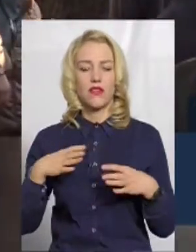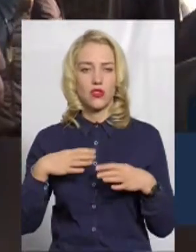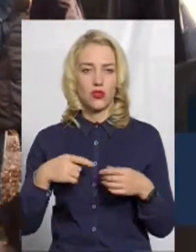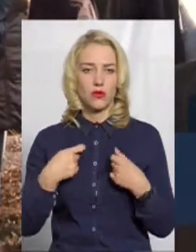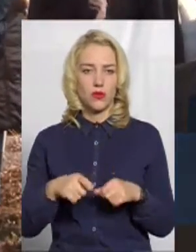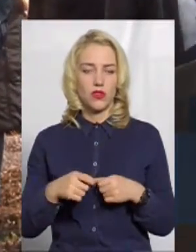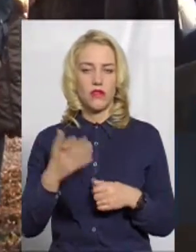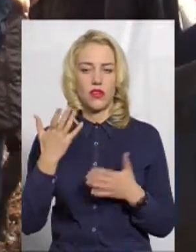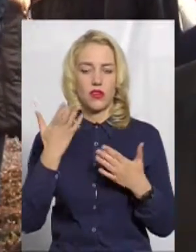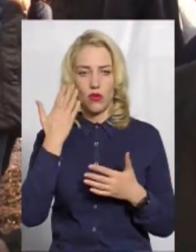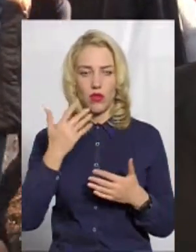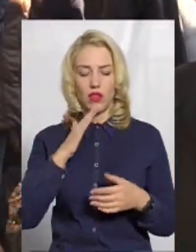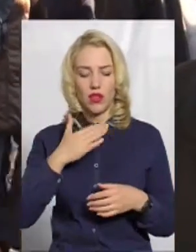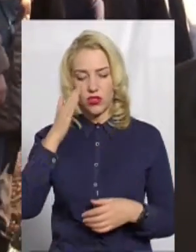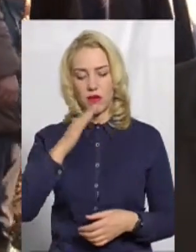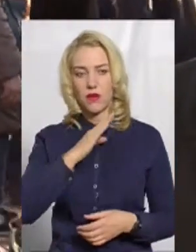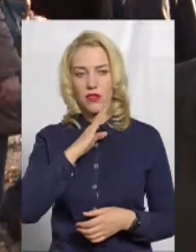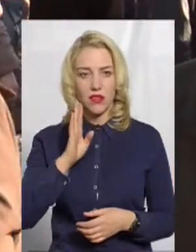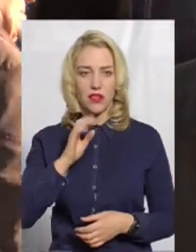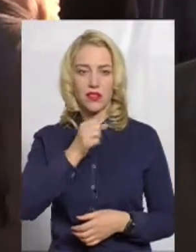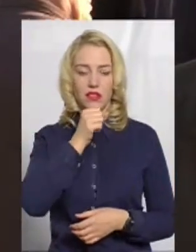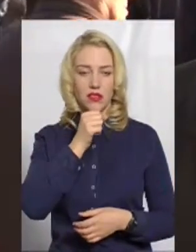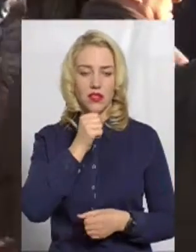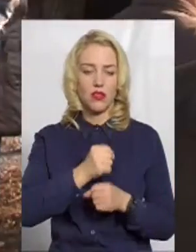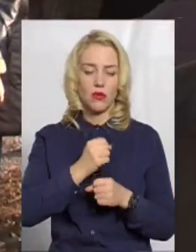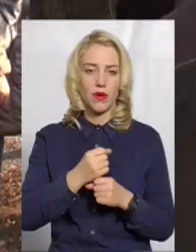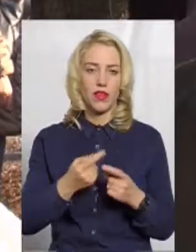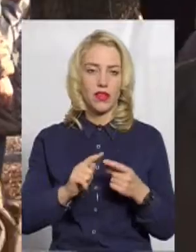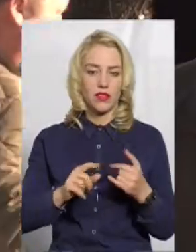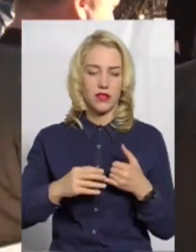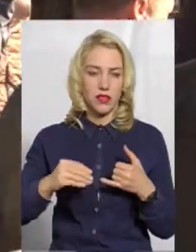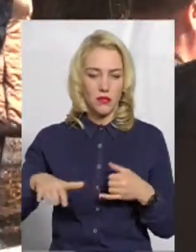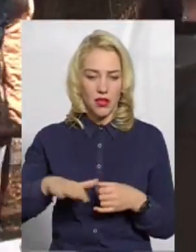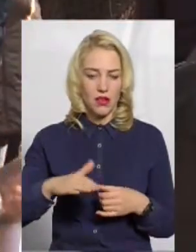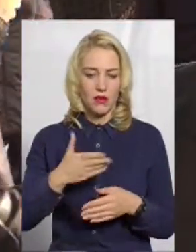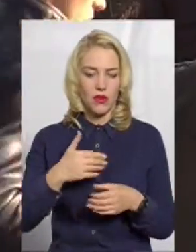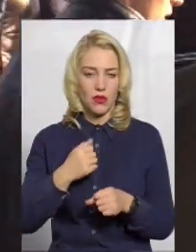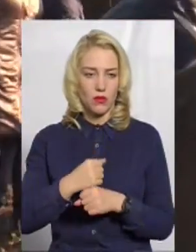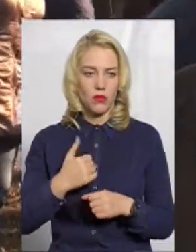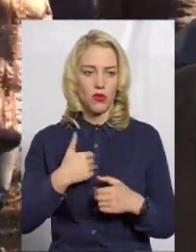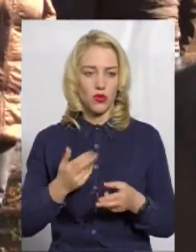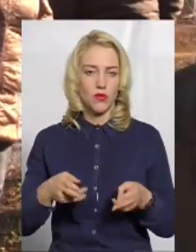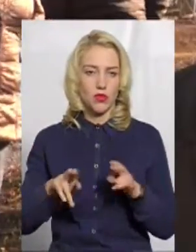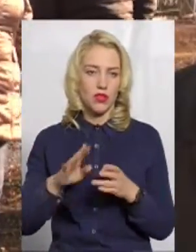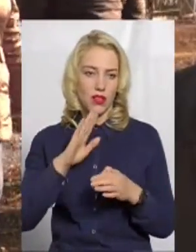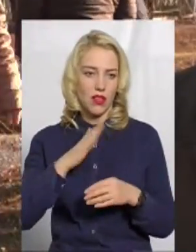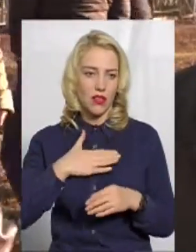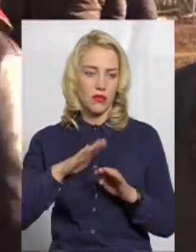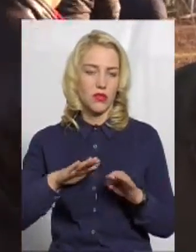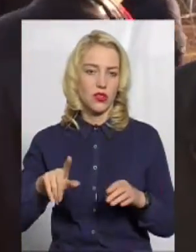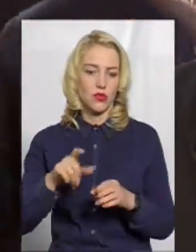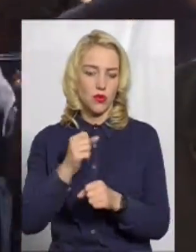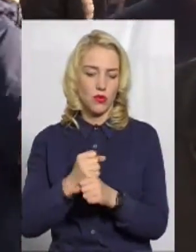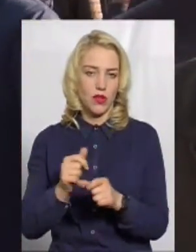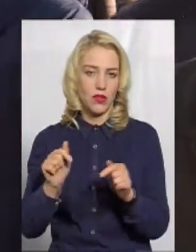наші діди, батьки робили на ній. І ми робимо, і хочемо оставити, щоб наші діти робили на ній. І